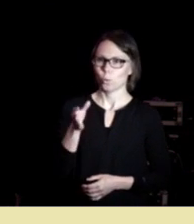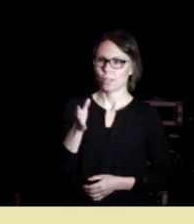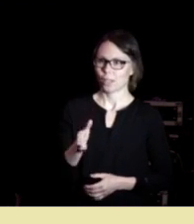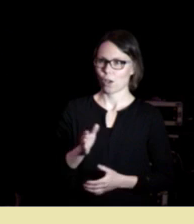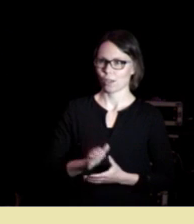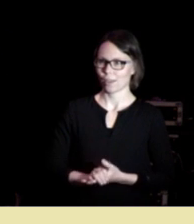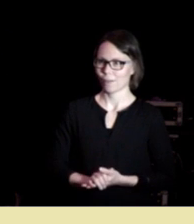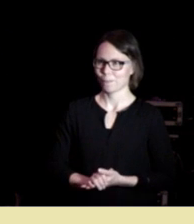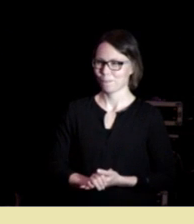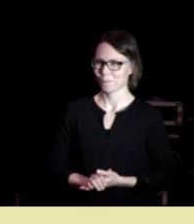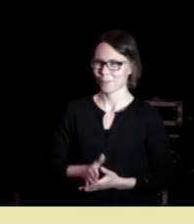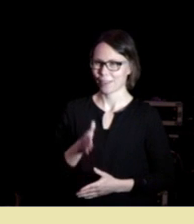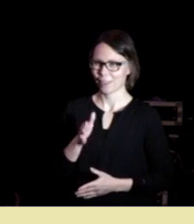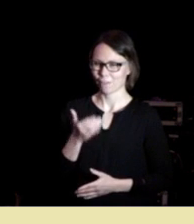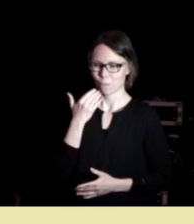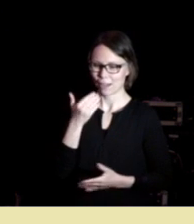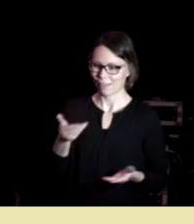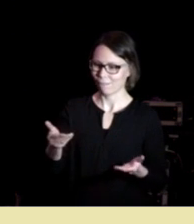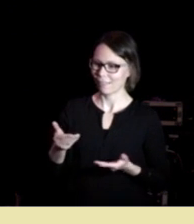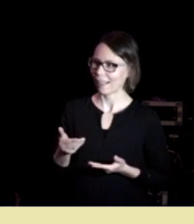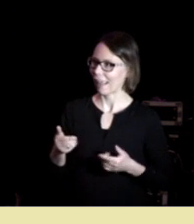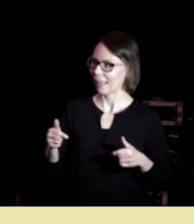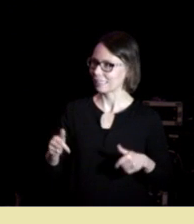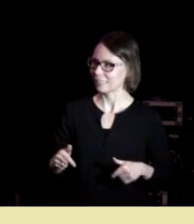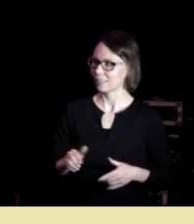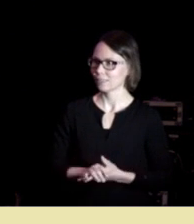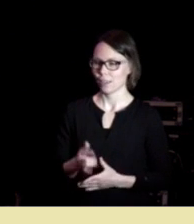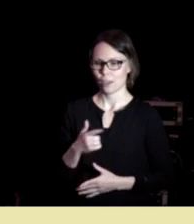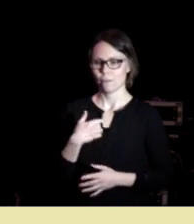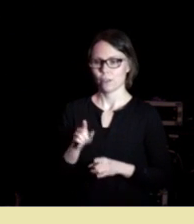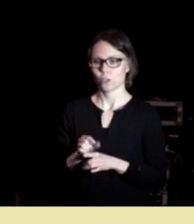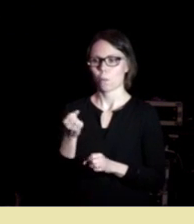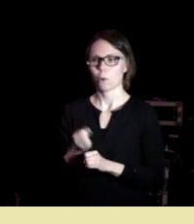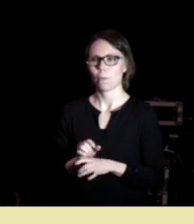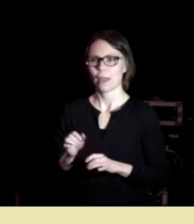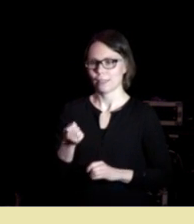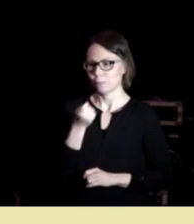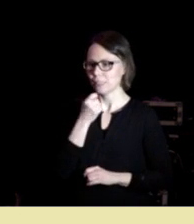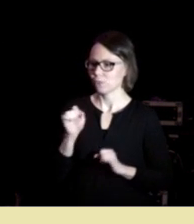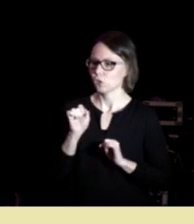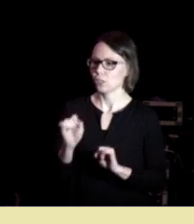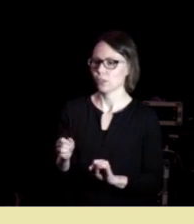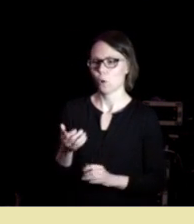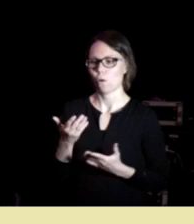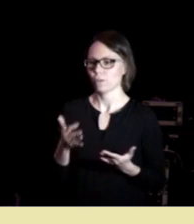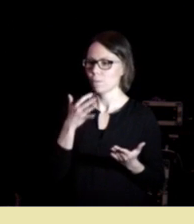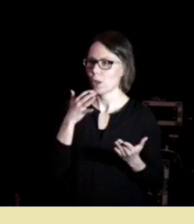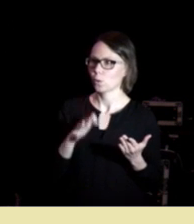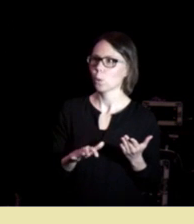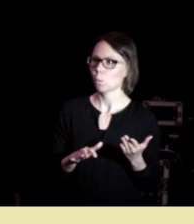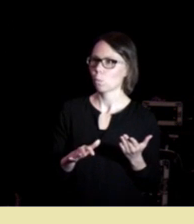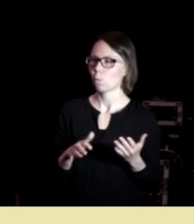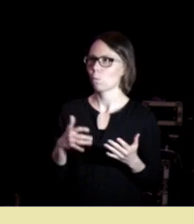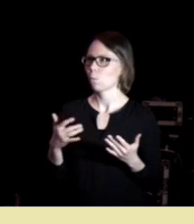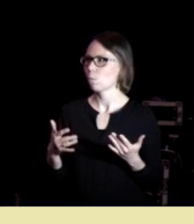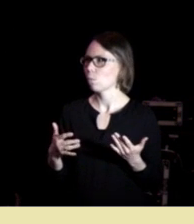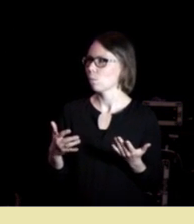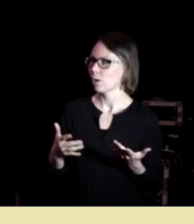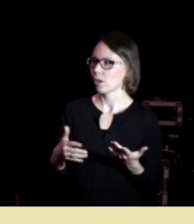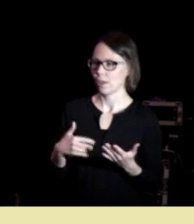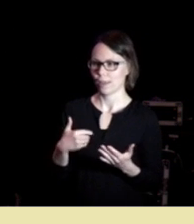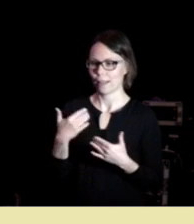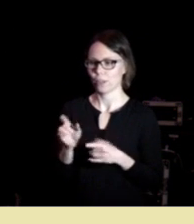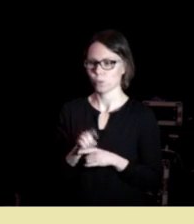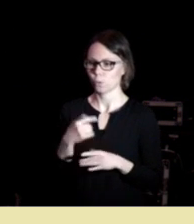Takk for å bli invitert. Vi som jobber med spisforstyrrelser snakker ofte om etter et så utmerket